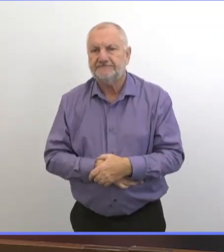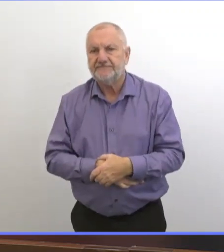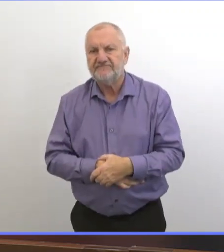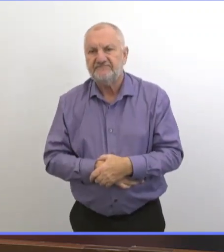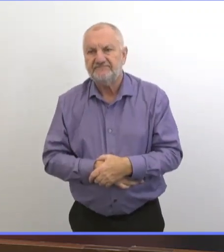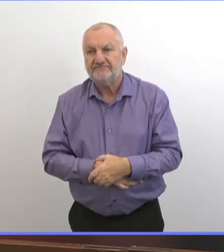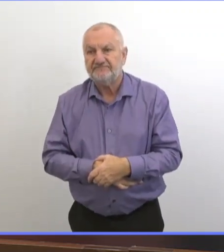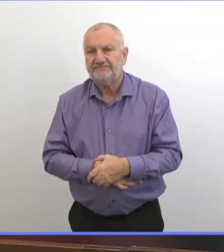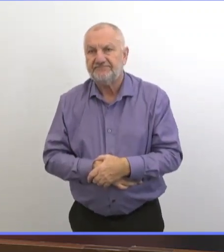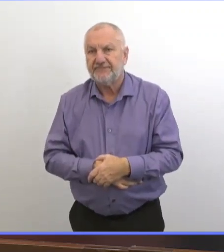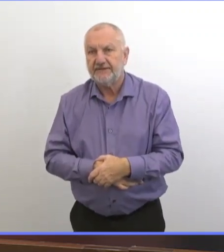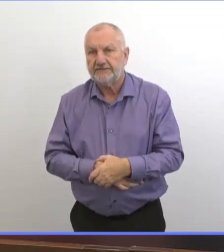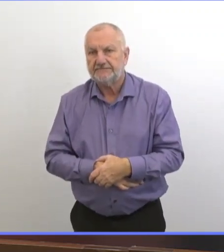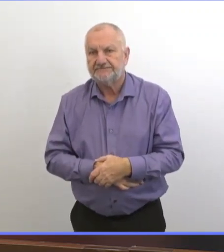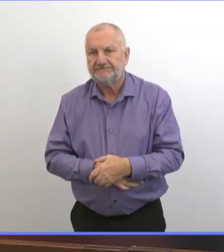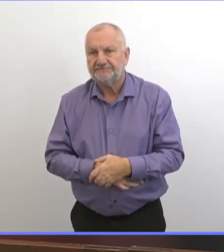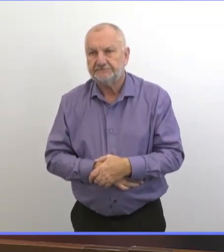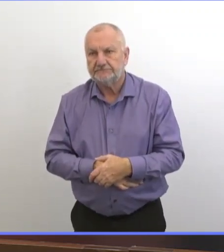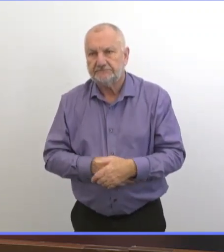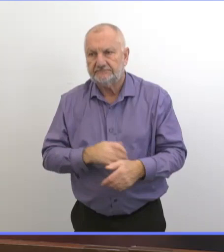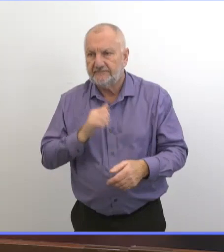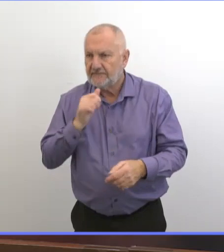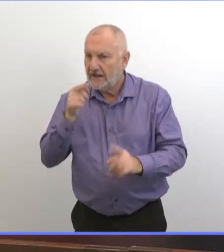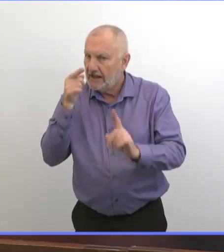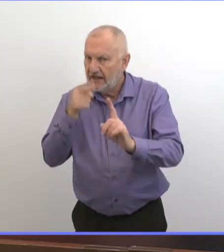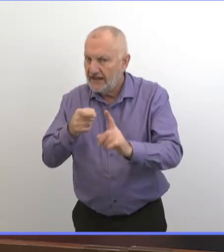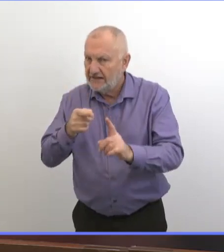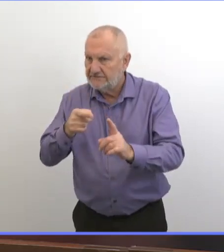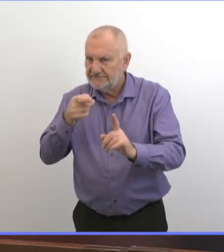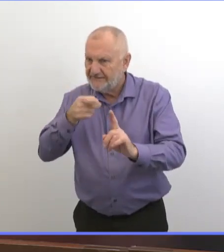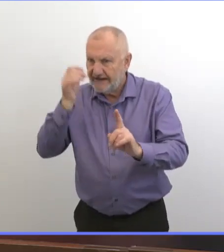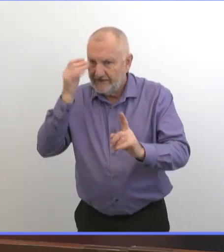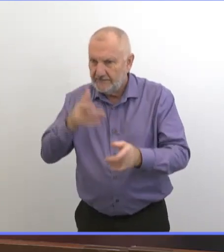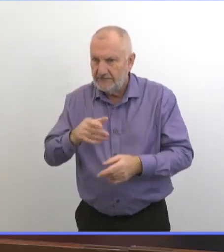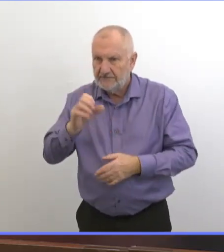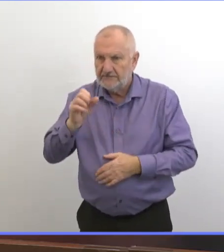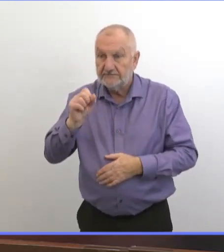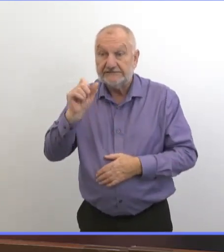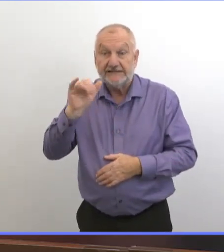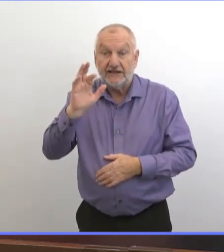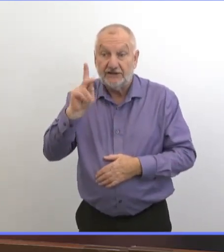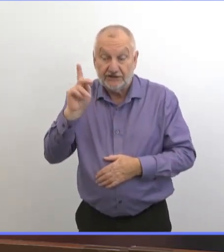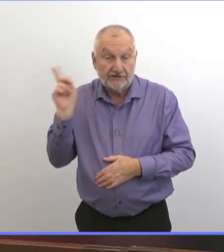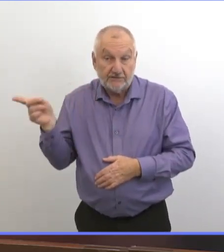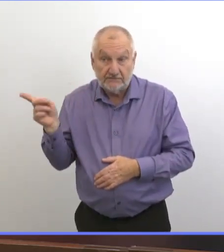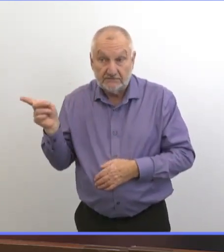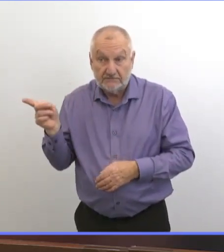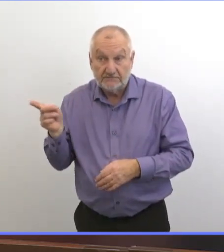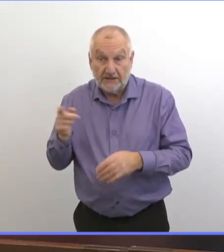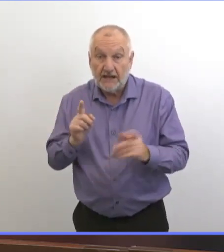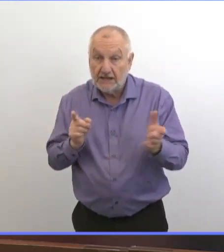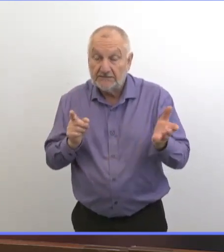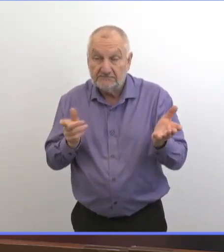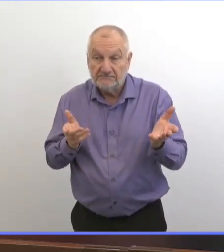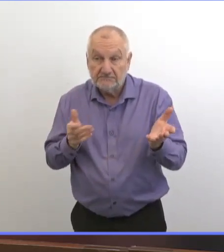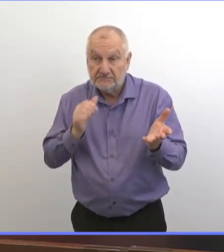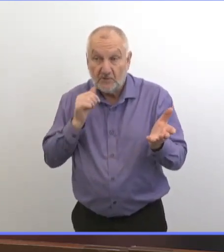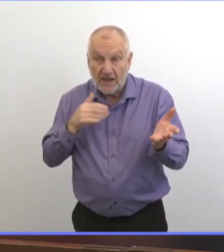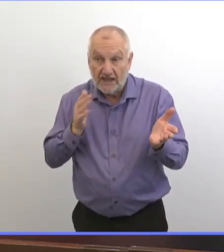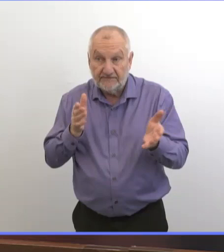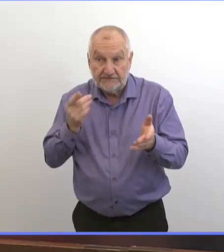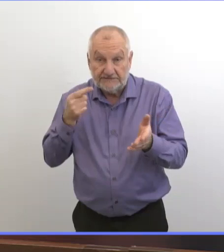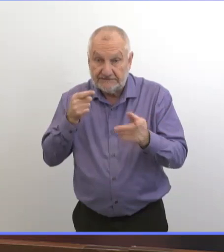Je n'ai pas les détails sur Selkirk dont vous parlez. Mais ça dépend vraiment